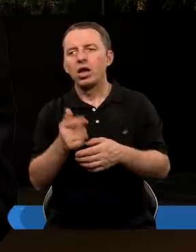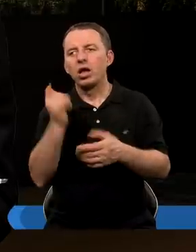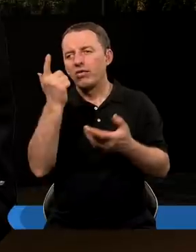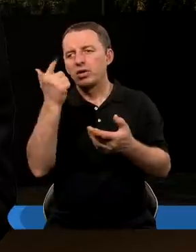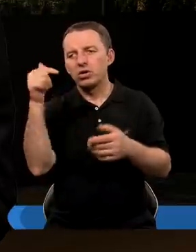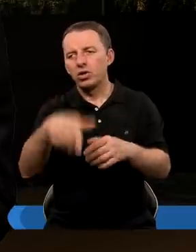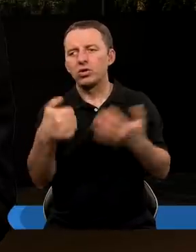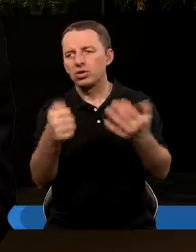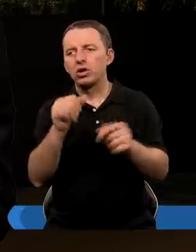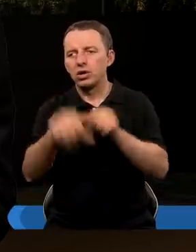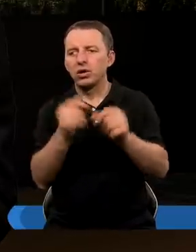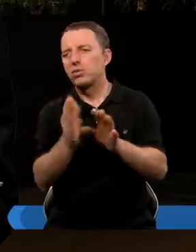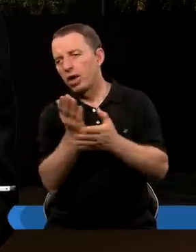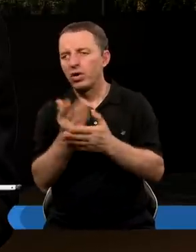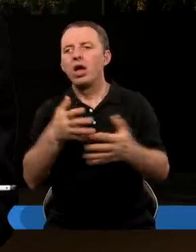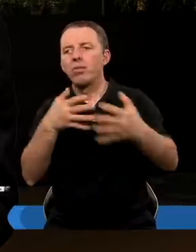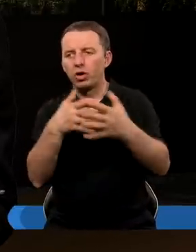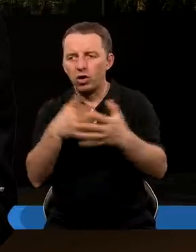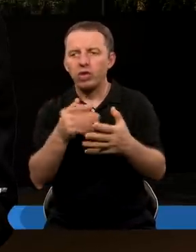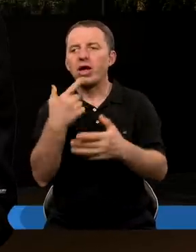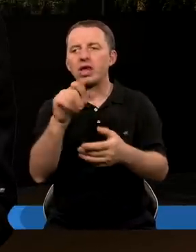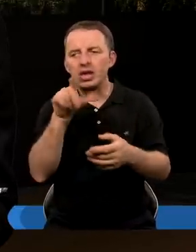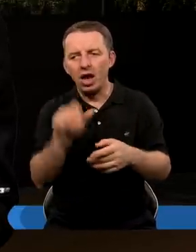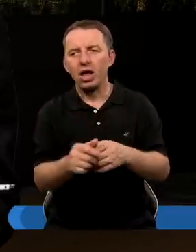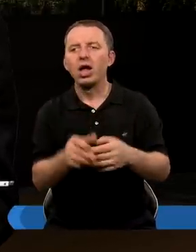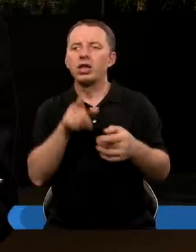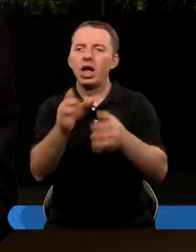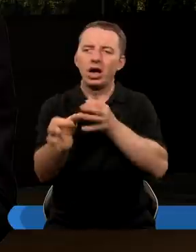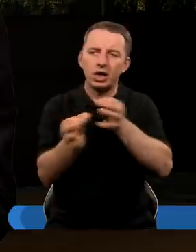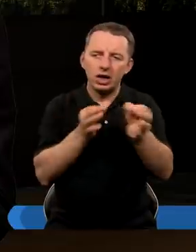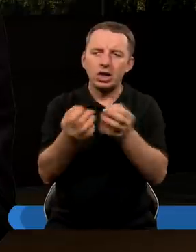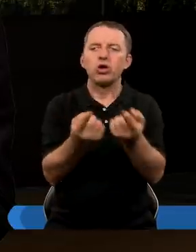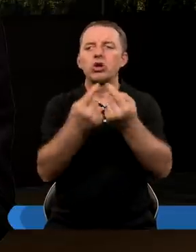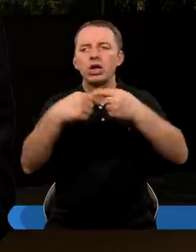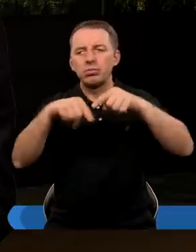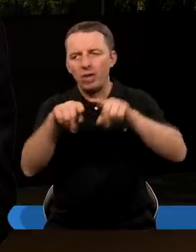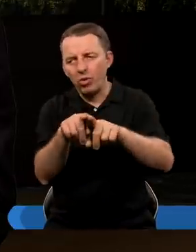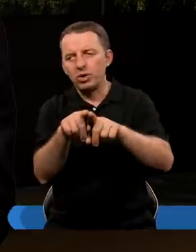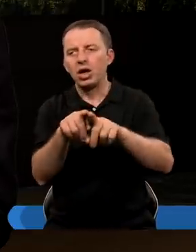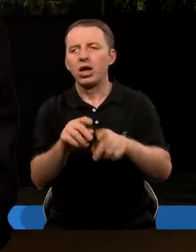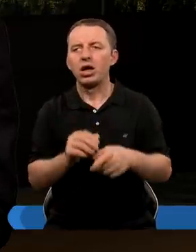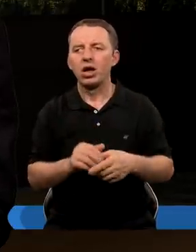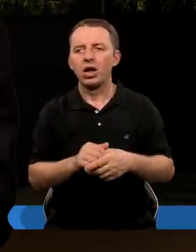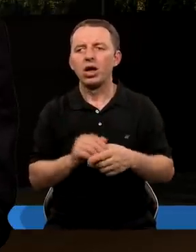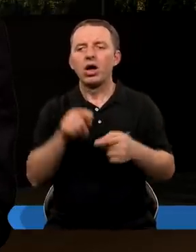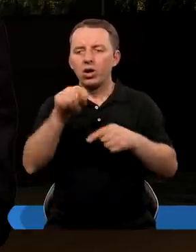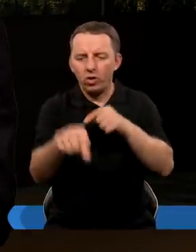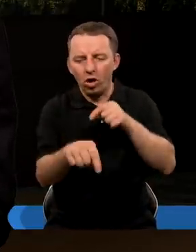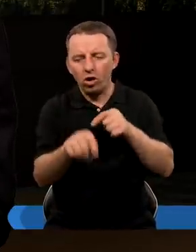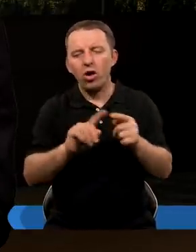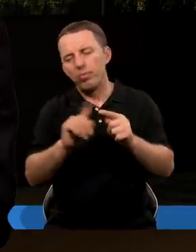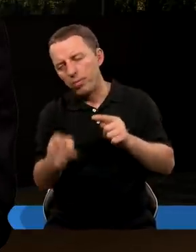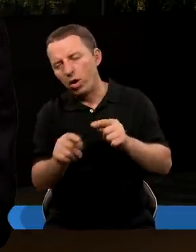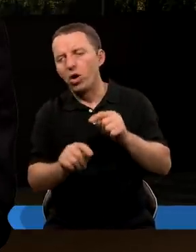2600 lat mniej więcej w proroctwach Daniela i ta historia się spełnia krok po